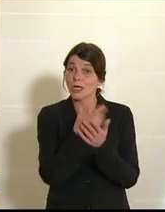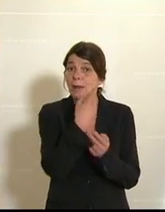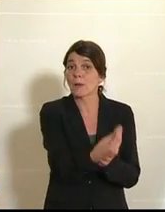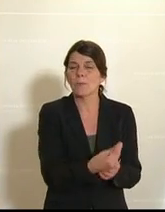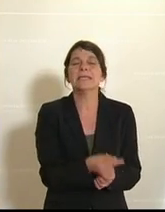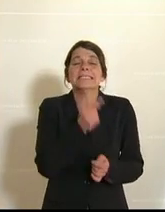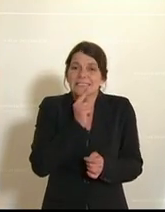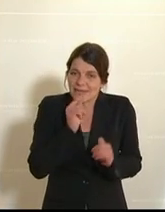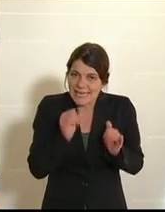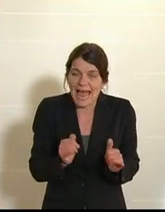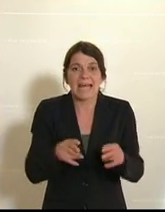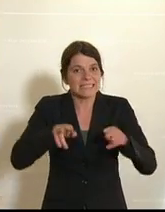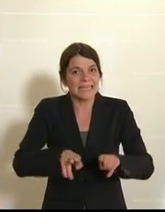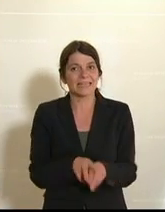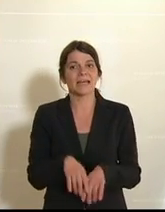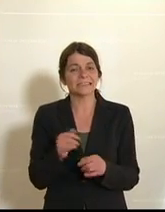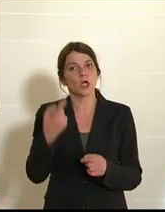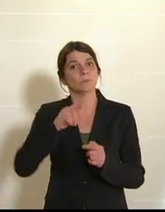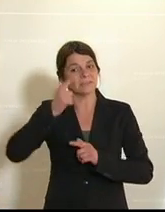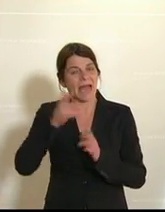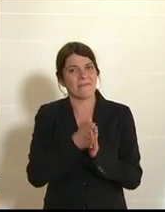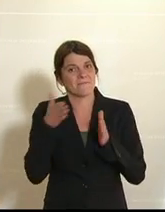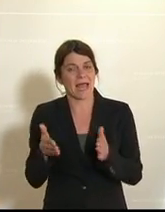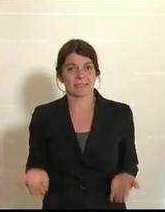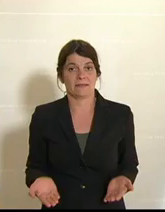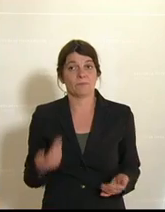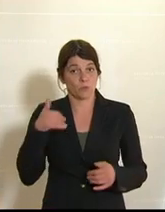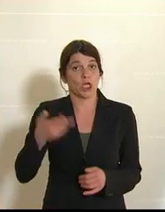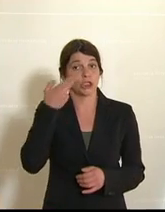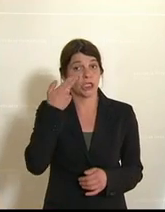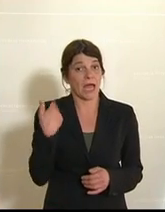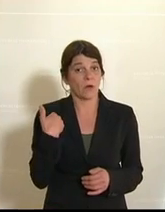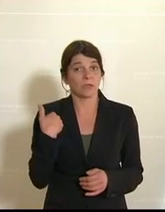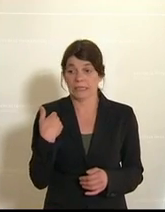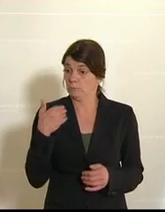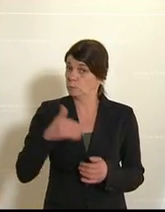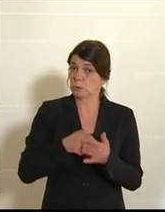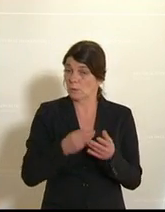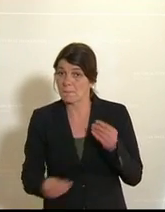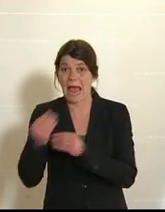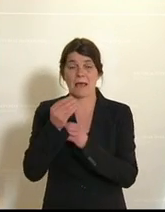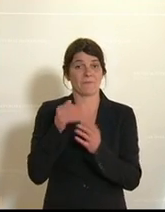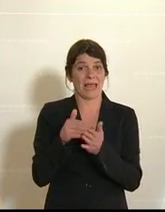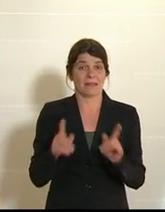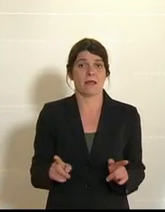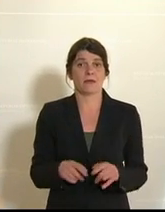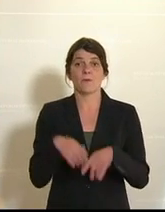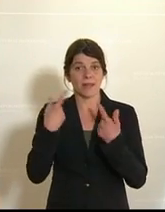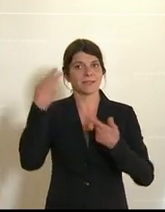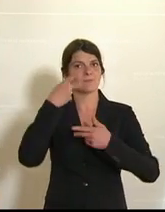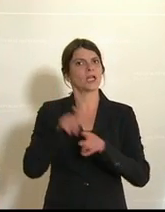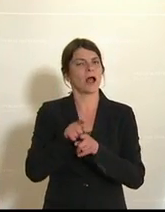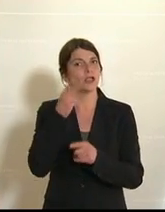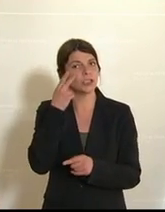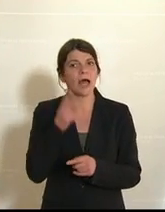zu wenig, richtig. Zweite Phase, wir werden schauen, dass wir das überhaupt noch irgendwie erhöhen können. Und hier selbstverständlich